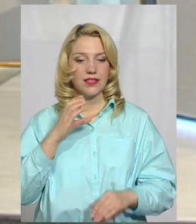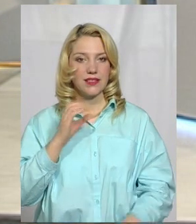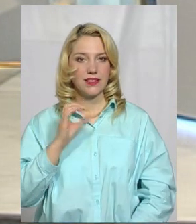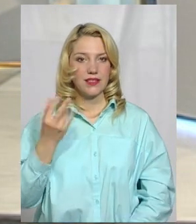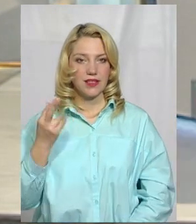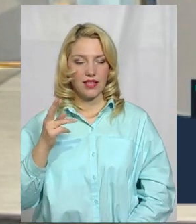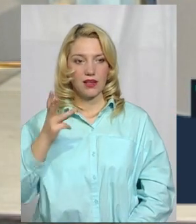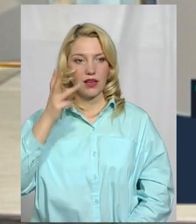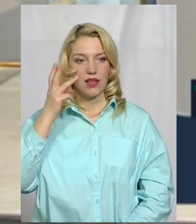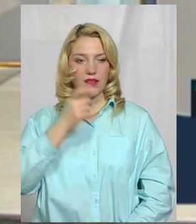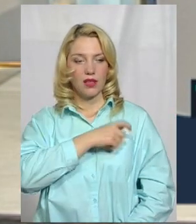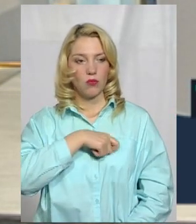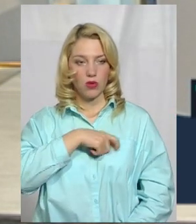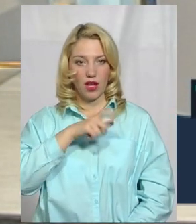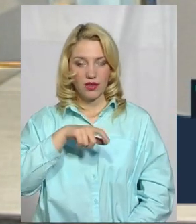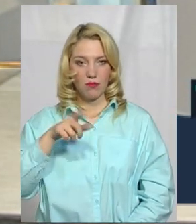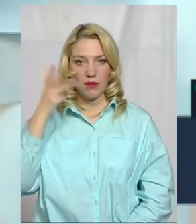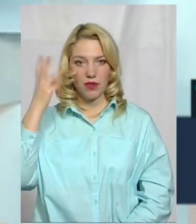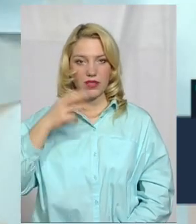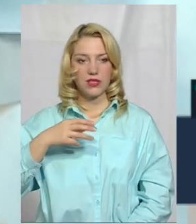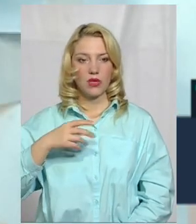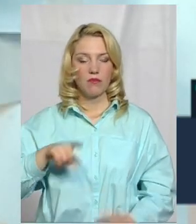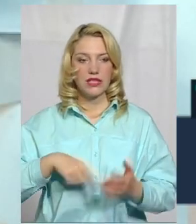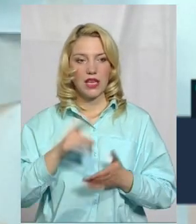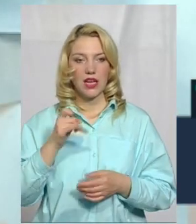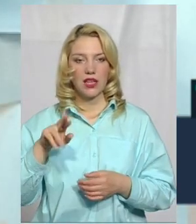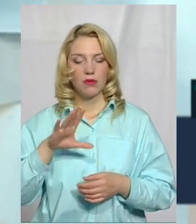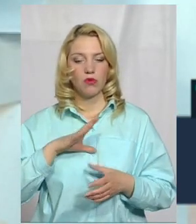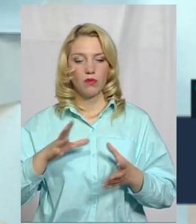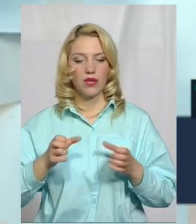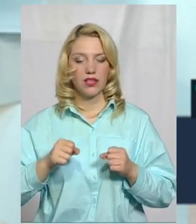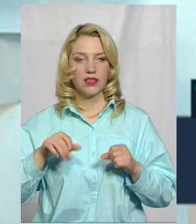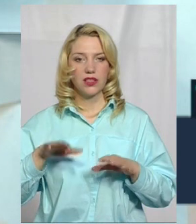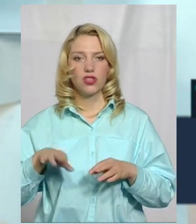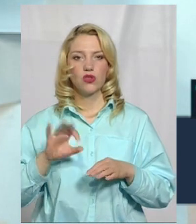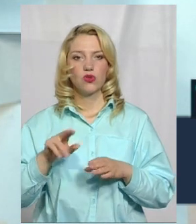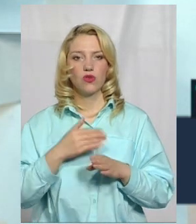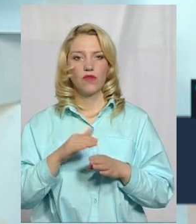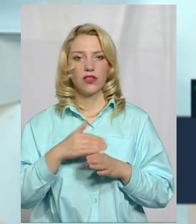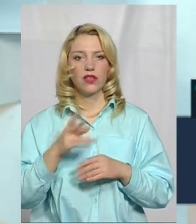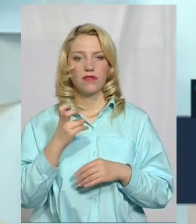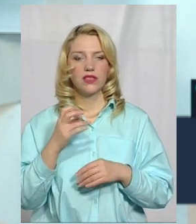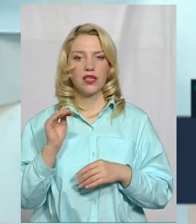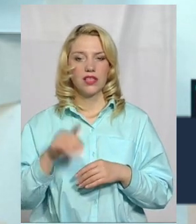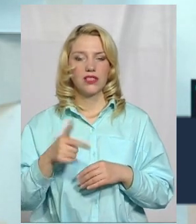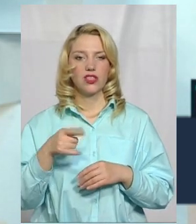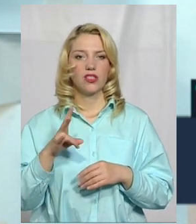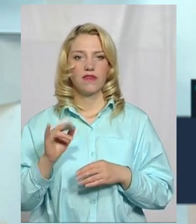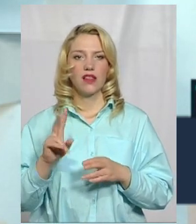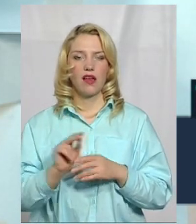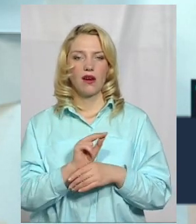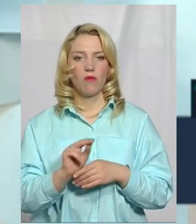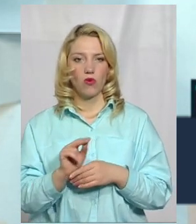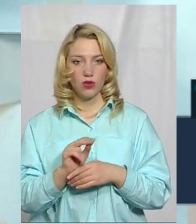депутатами Хмельницької обласної ради було прийнято рішення щодо виділення 200 тисяч гривень на ремонт